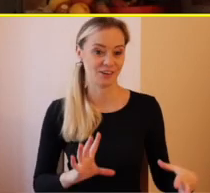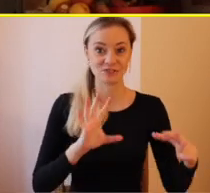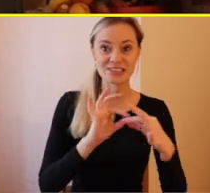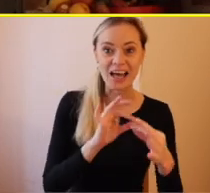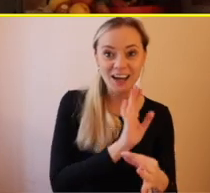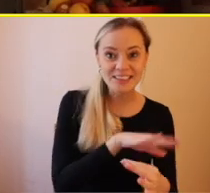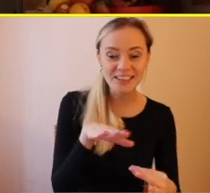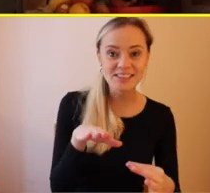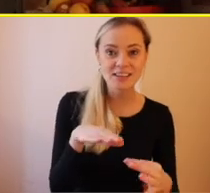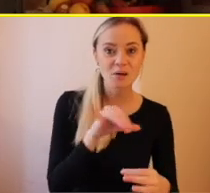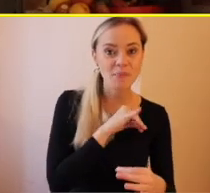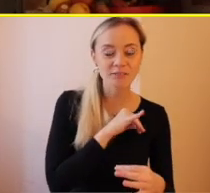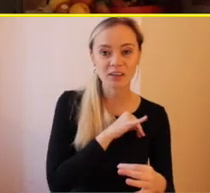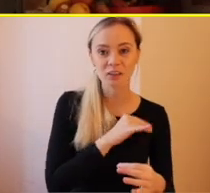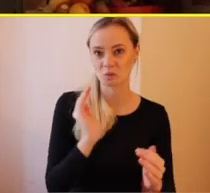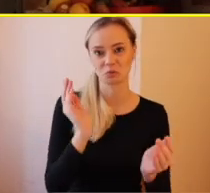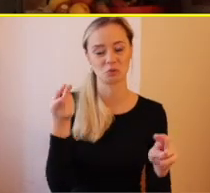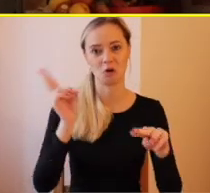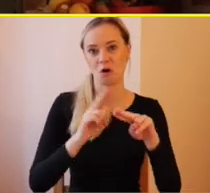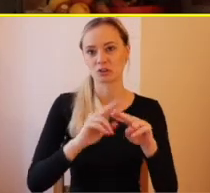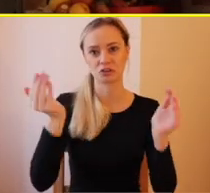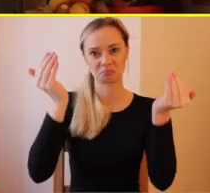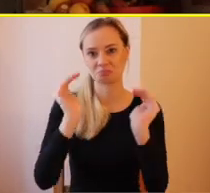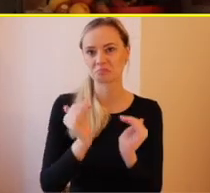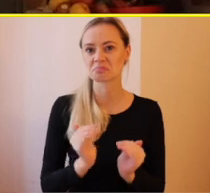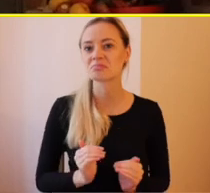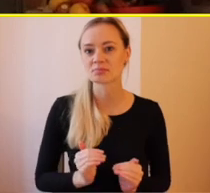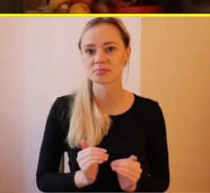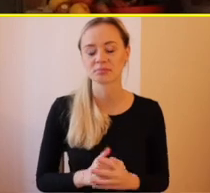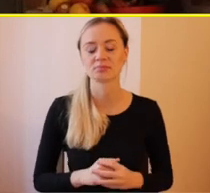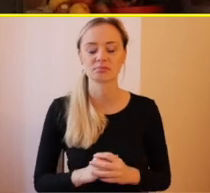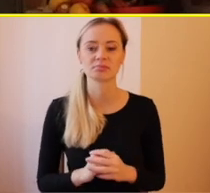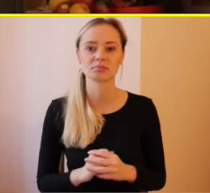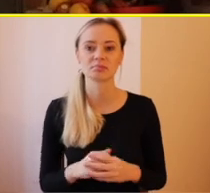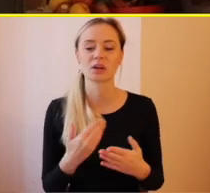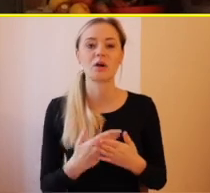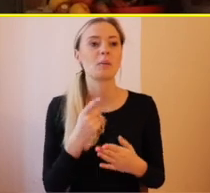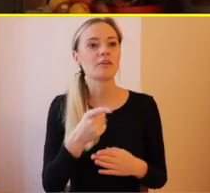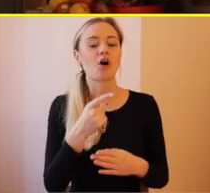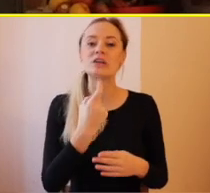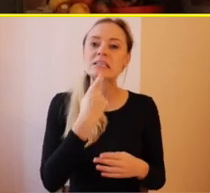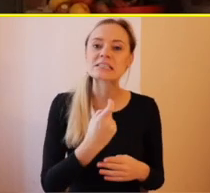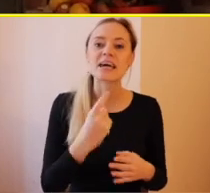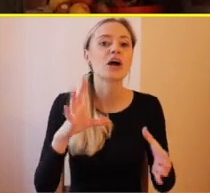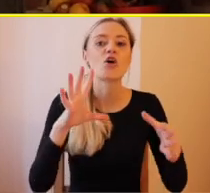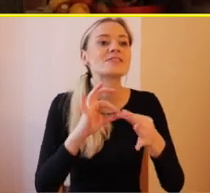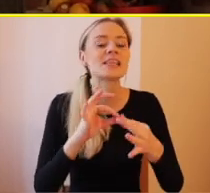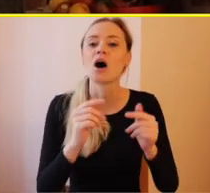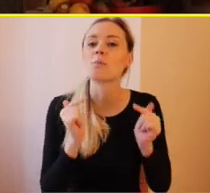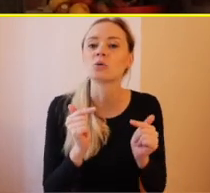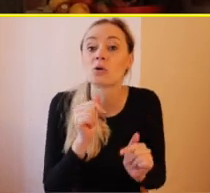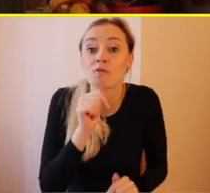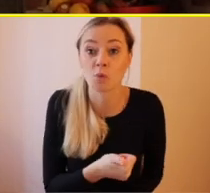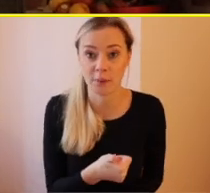tam vymizol. Vlastne oni aj dbajú na to, aby tam nebol vzťah medzi